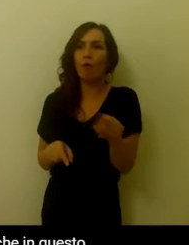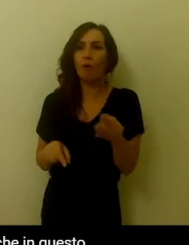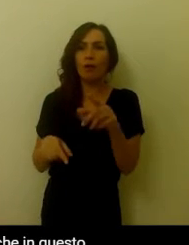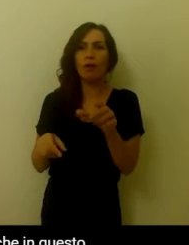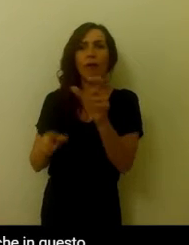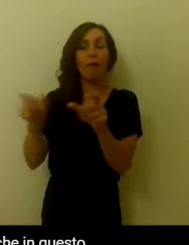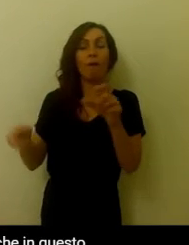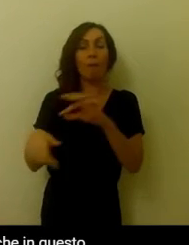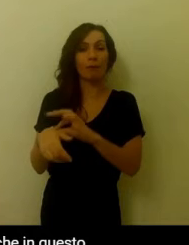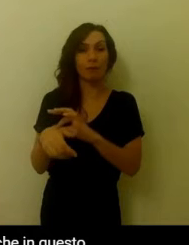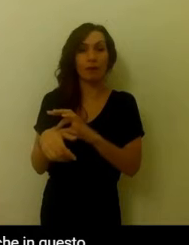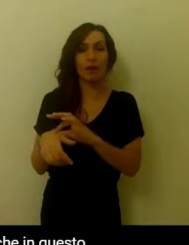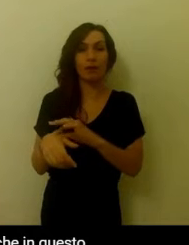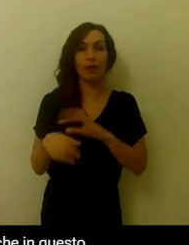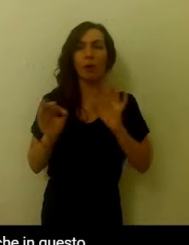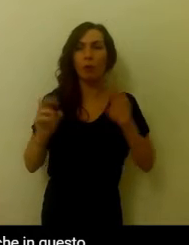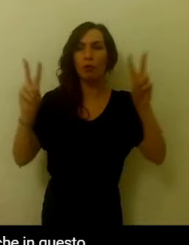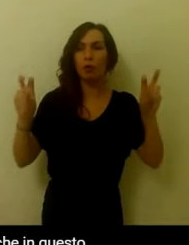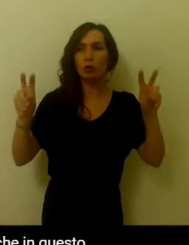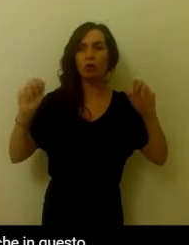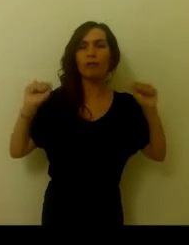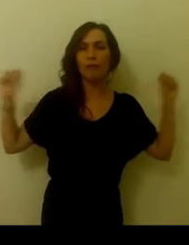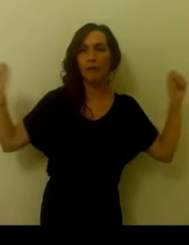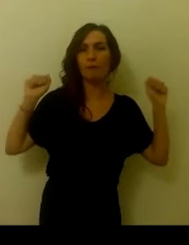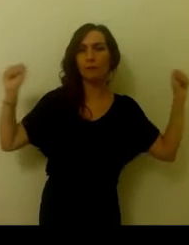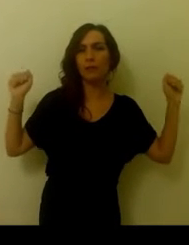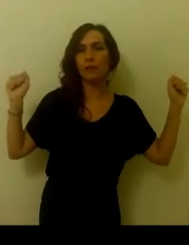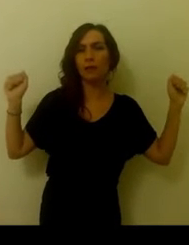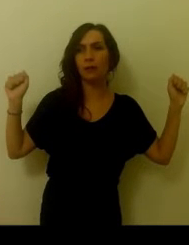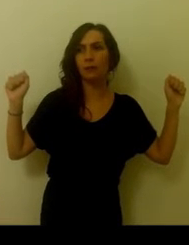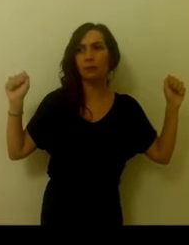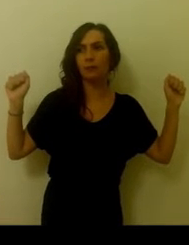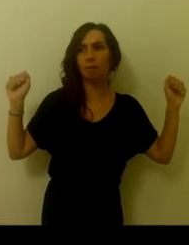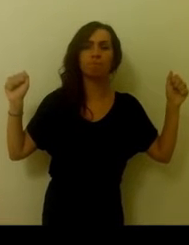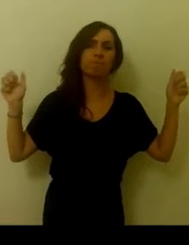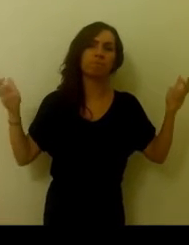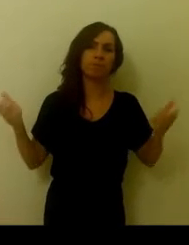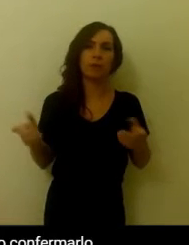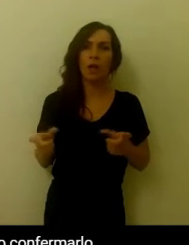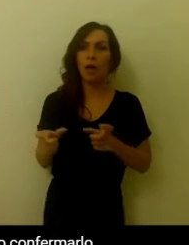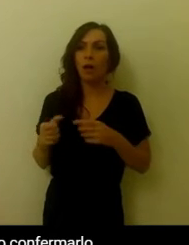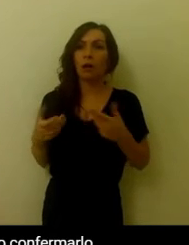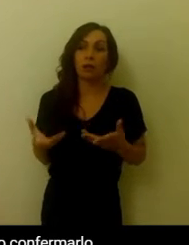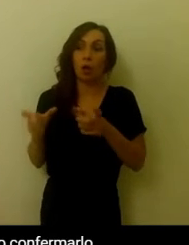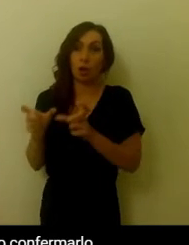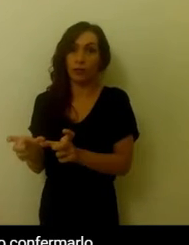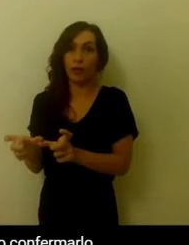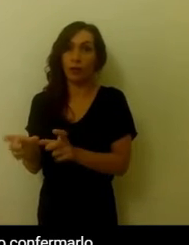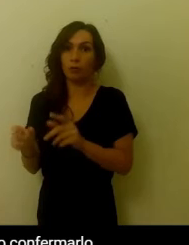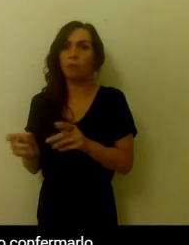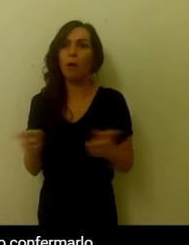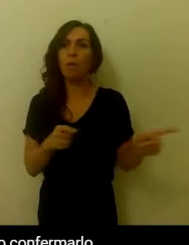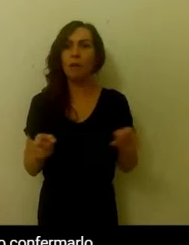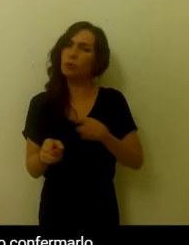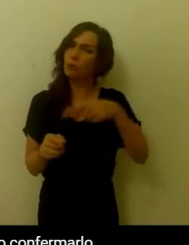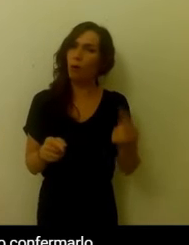all'attività fisica, che in questo periodo di post-lockdown sta creando,